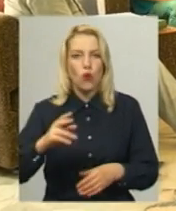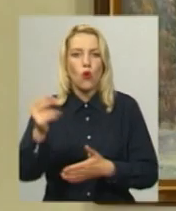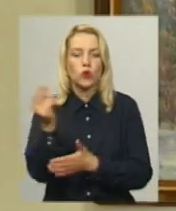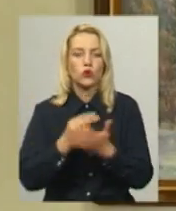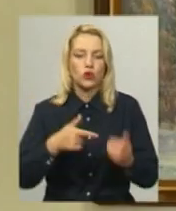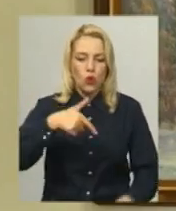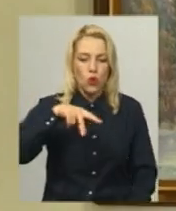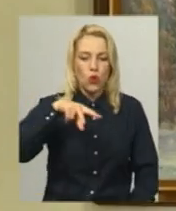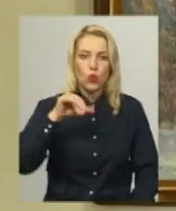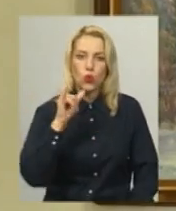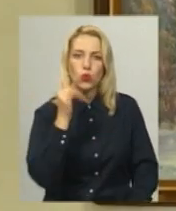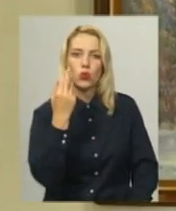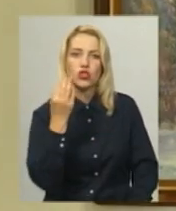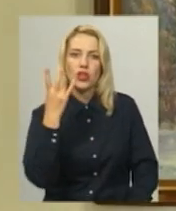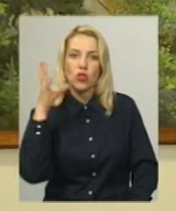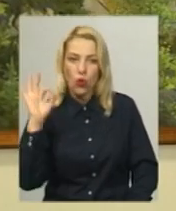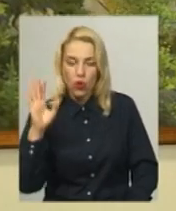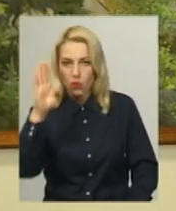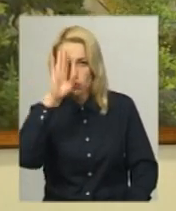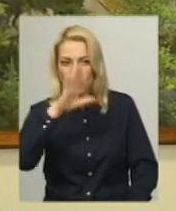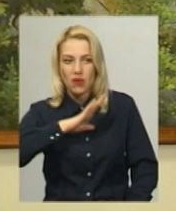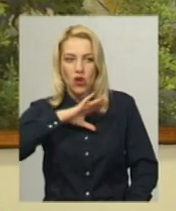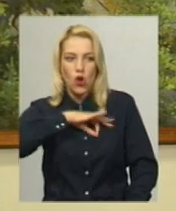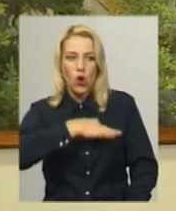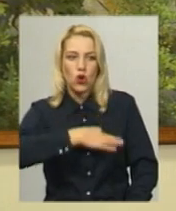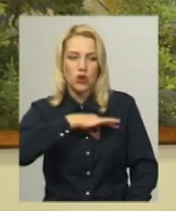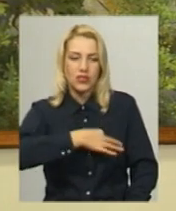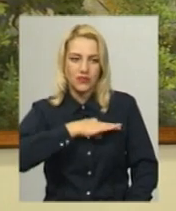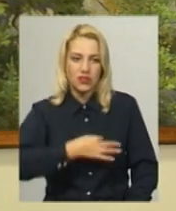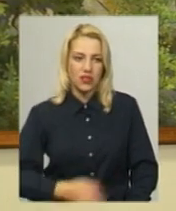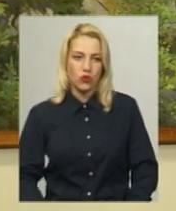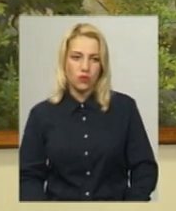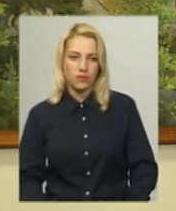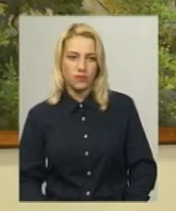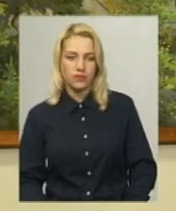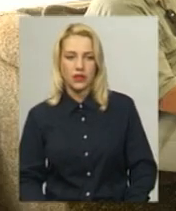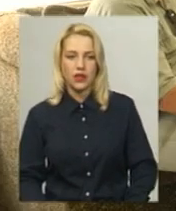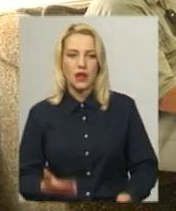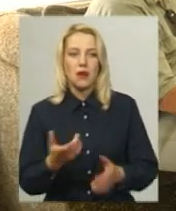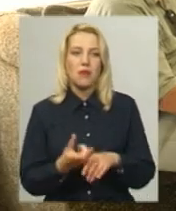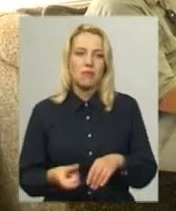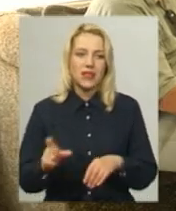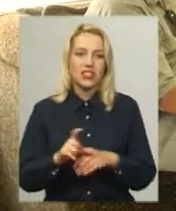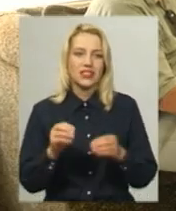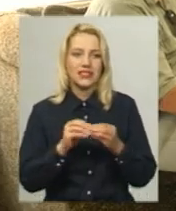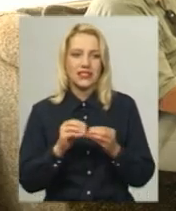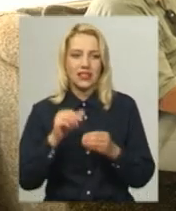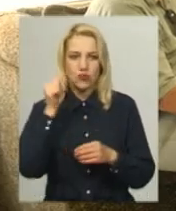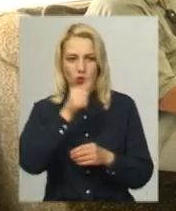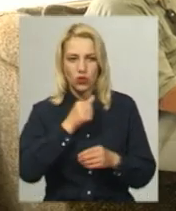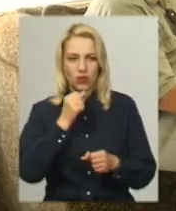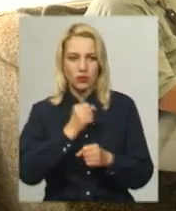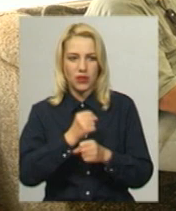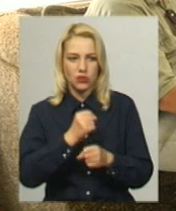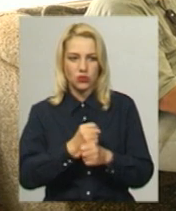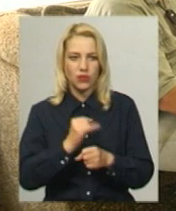який був не тільки художником, а й розвідником. Мав позивний яремок і більше 10 років спрацював розвідником.